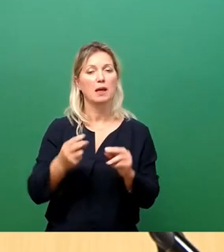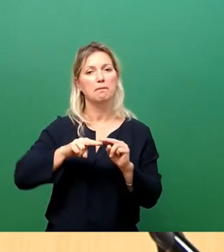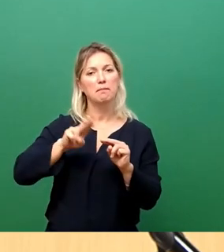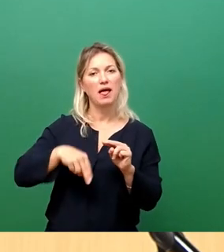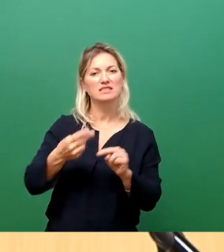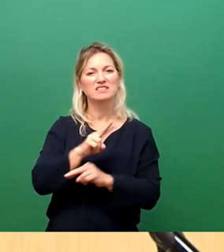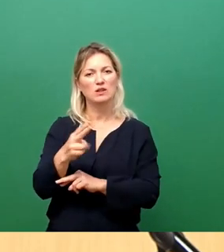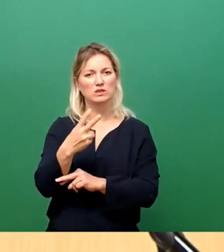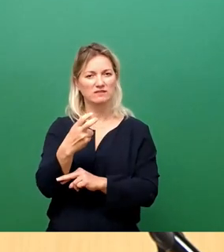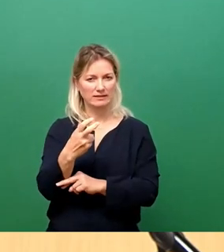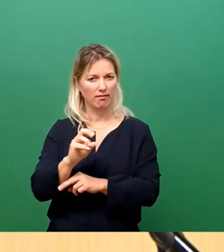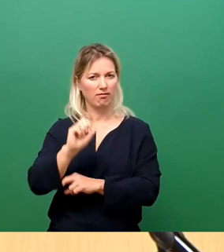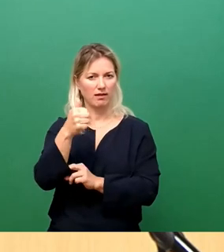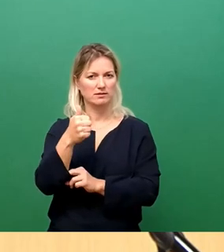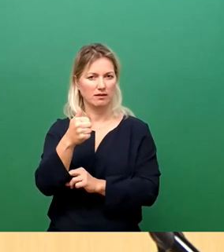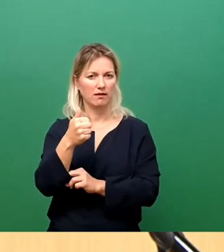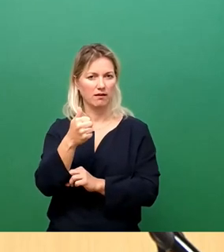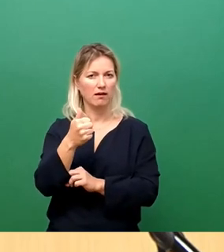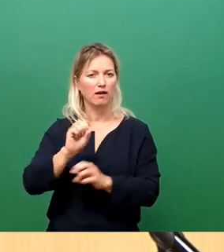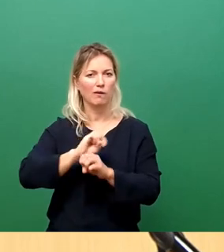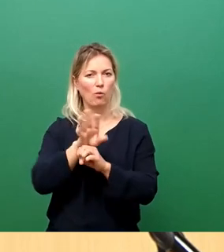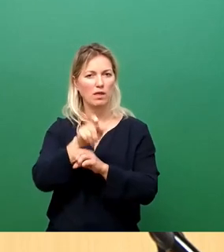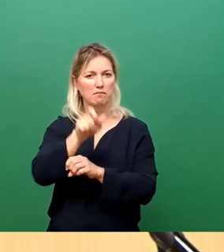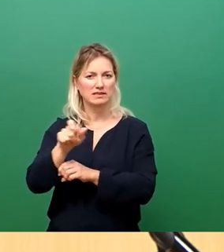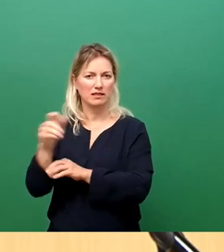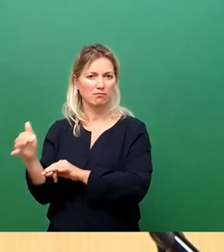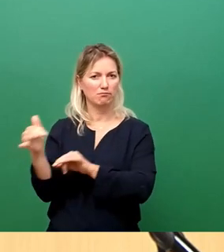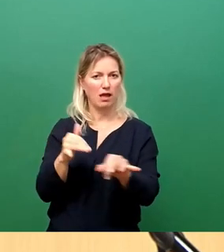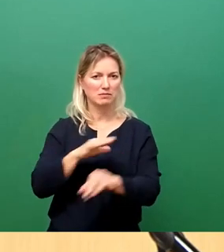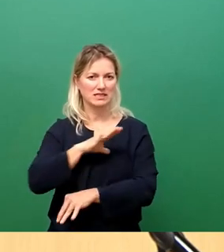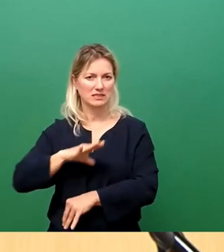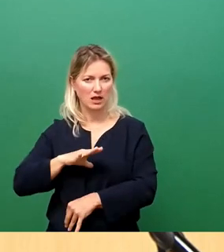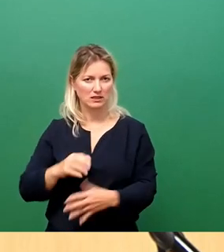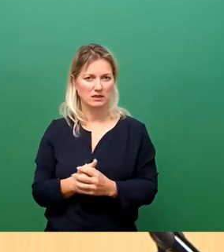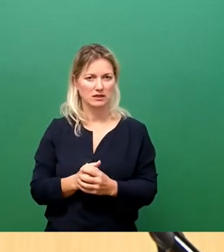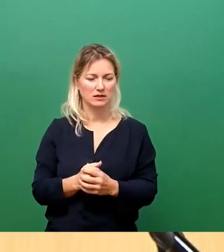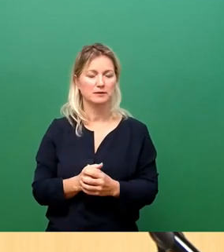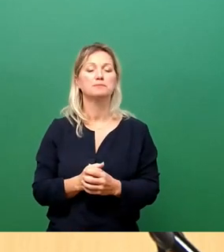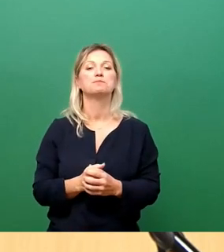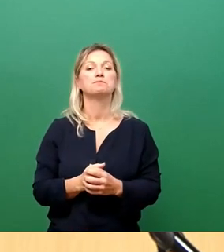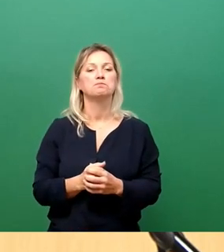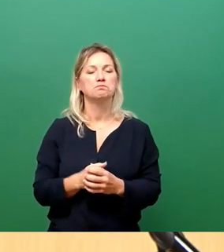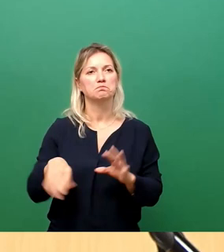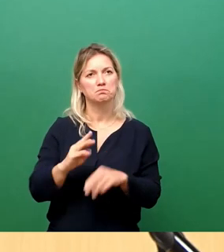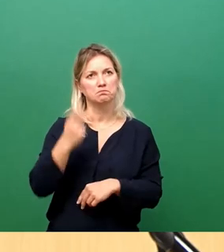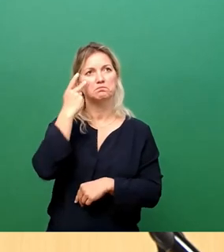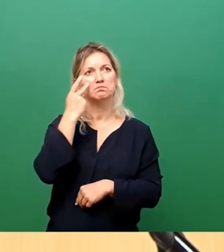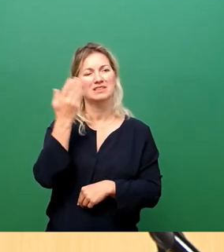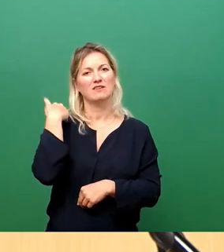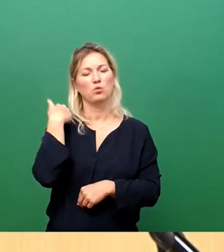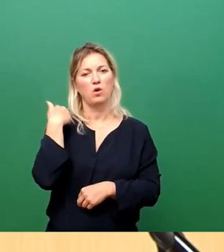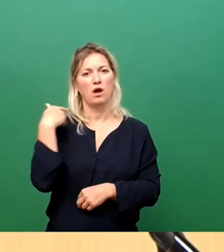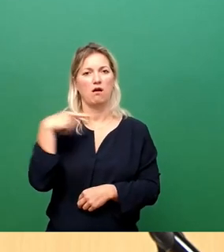ersten Corona-Patienten in den Freistaat Sachsen kamen, alle vor dem Hintergrund der Bilder aus Bergamo, große